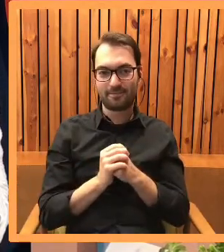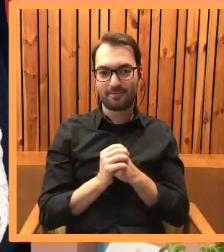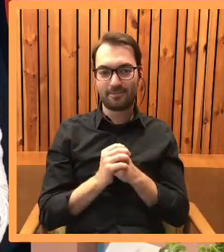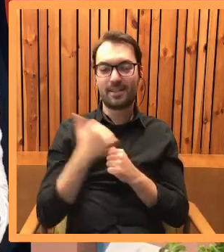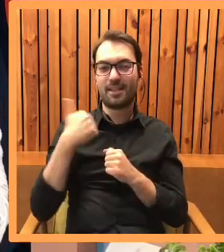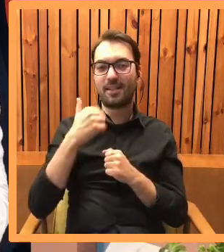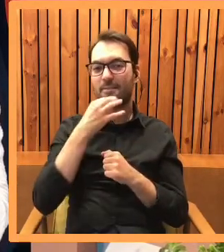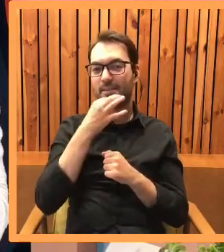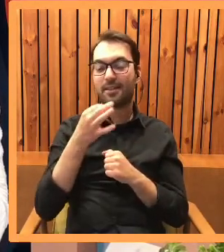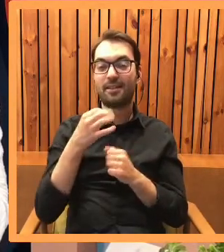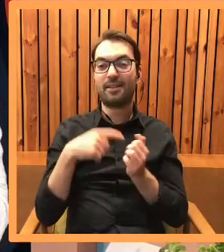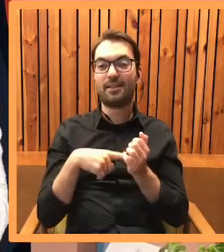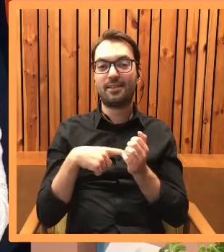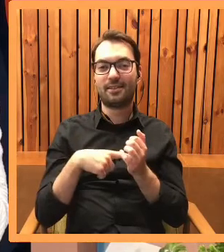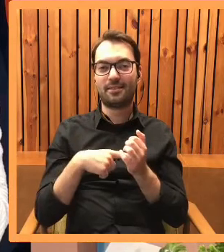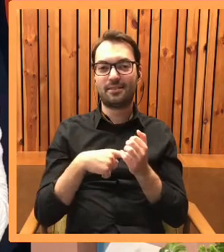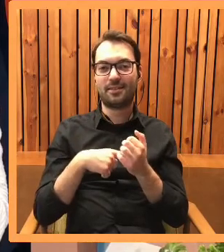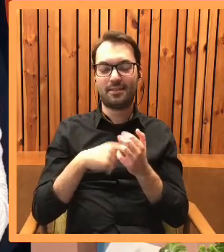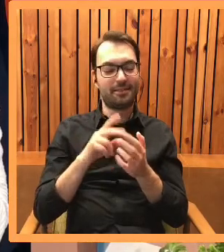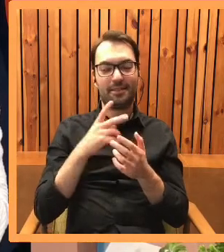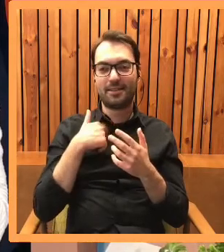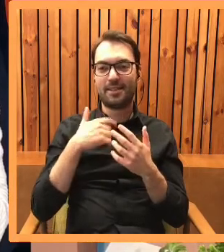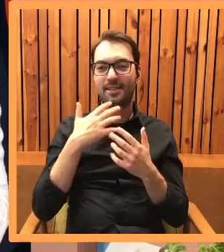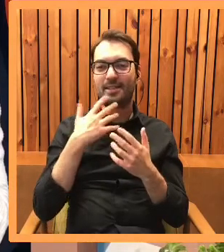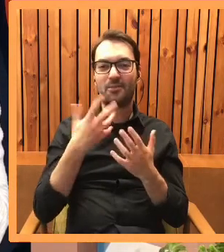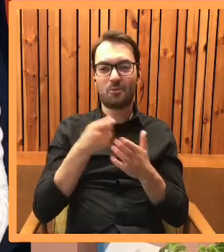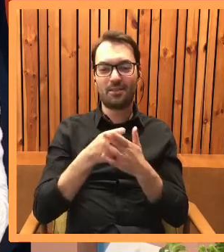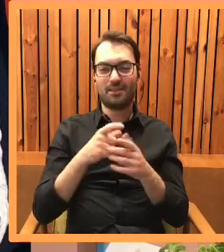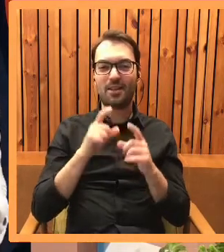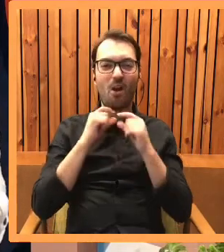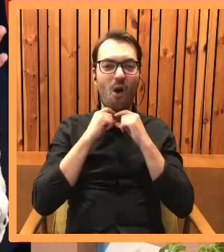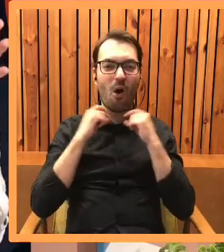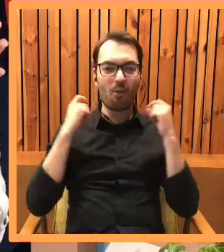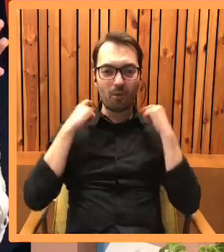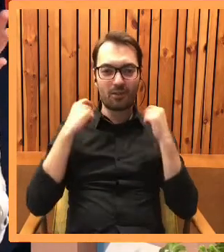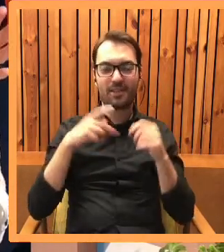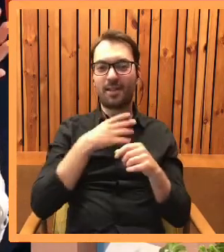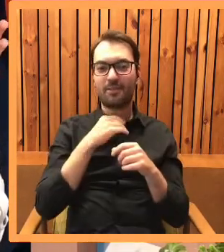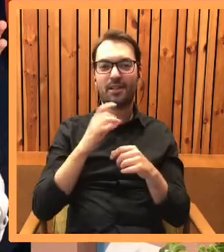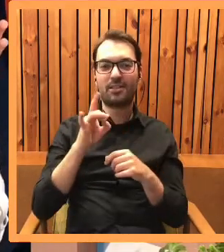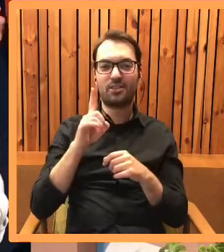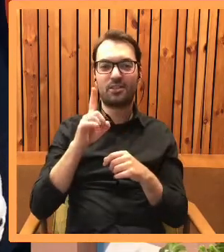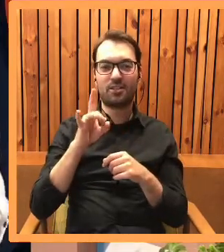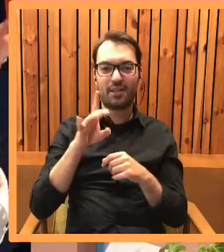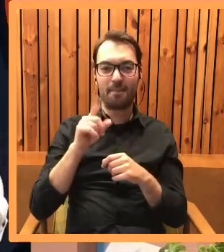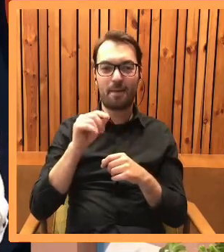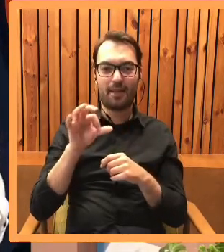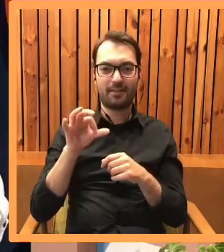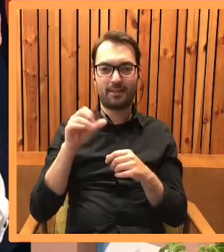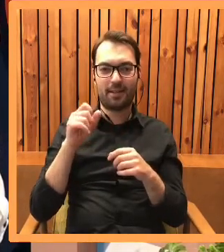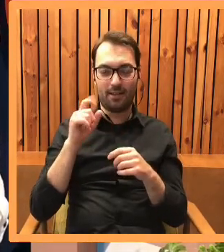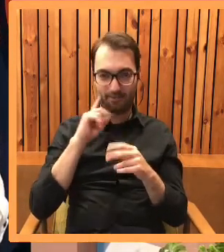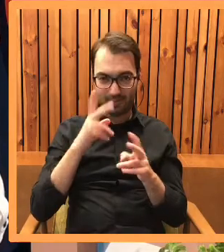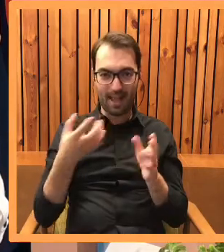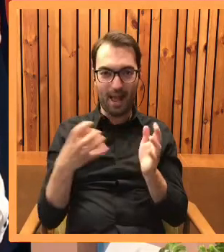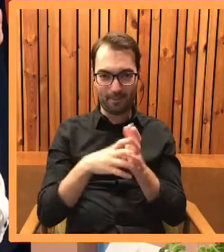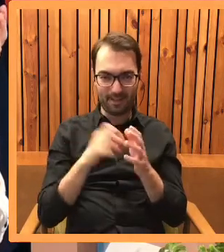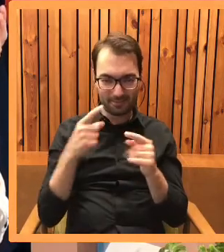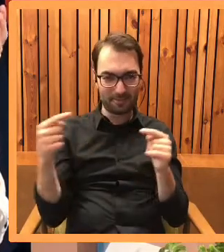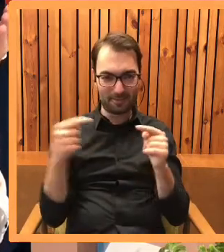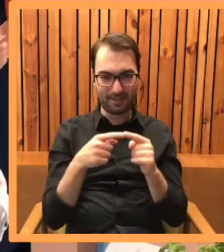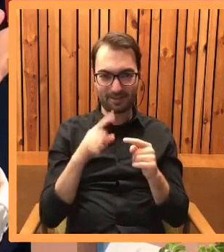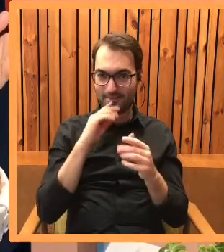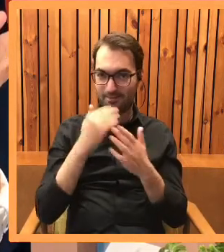rzecz, taki patent, o którym się dowiedziałam i zapragnęłam takiej obroży dla swojego psa akurat. Obroże z GPS-em. Tam są aplikacje, to faktycznie tak działa?